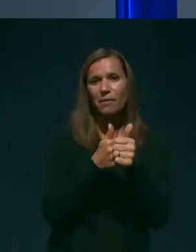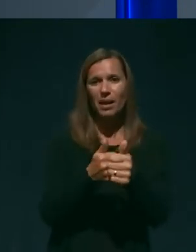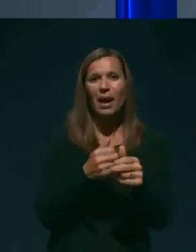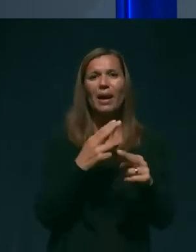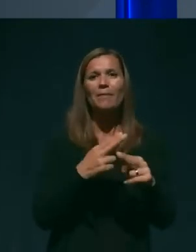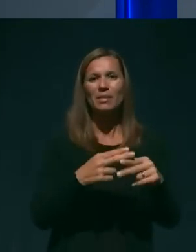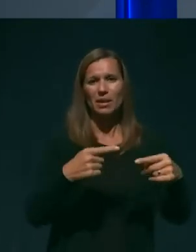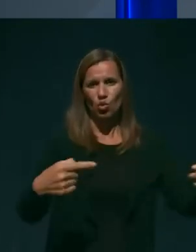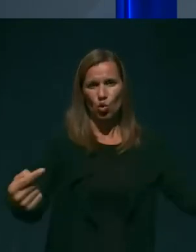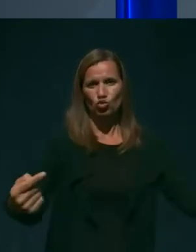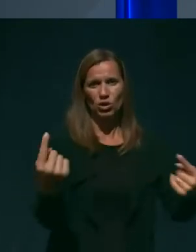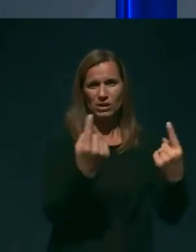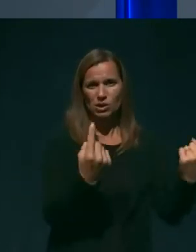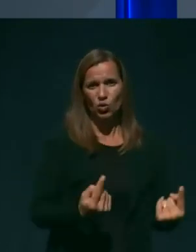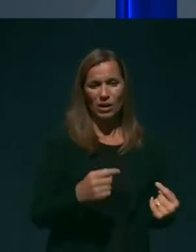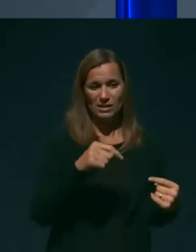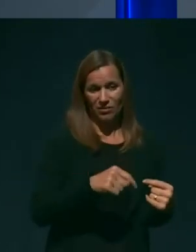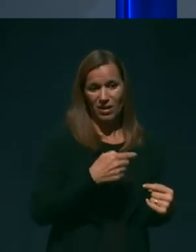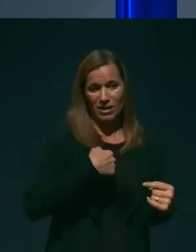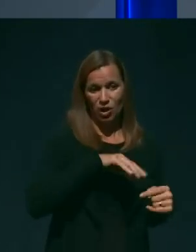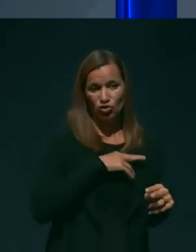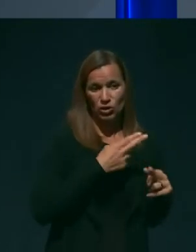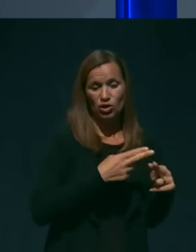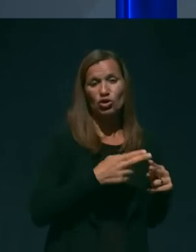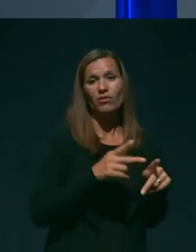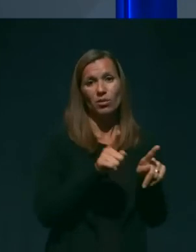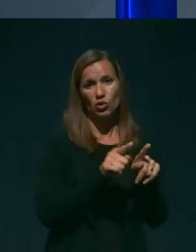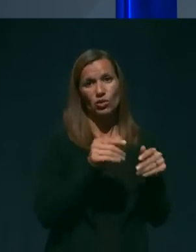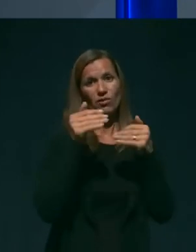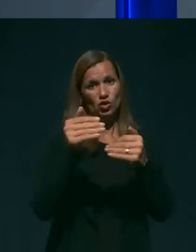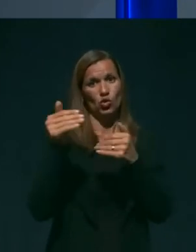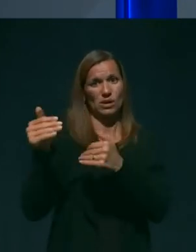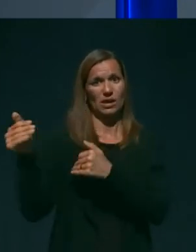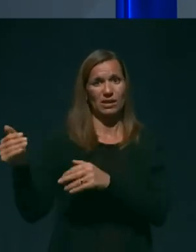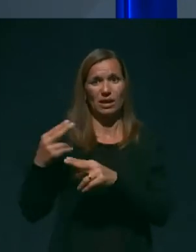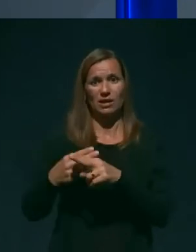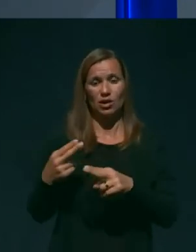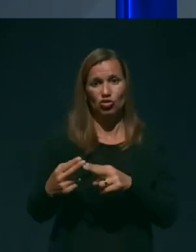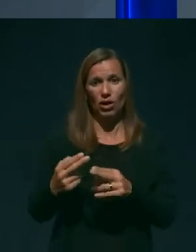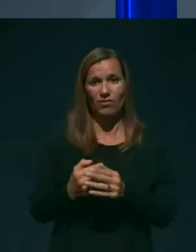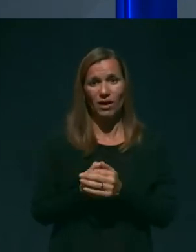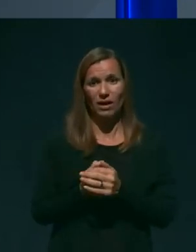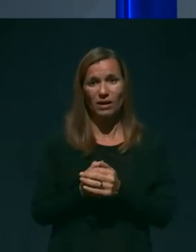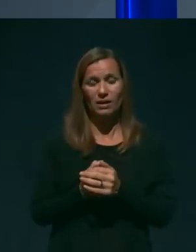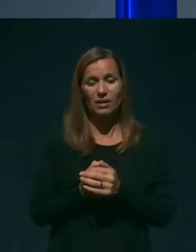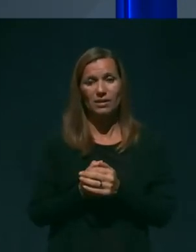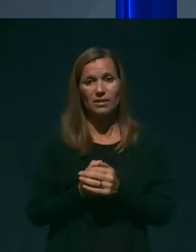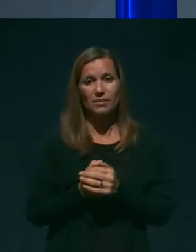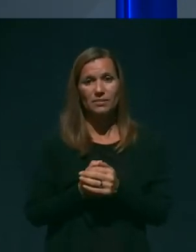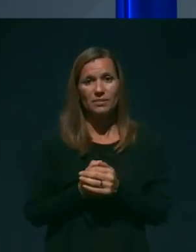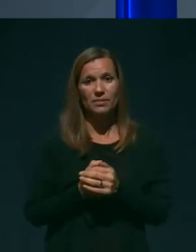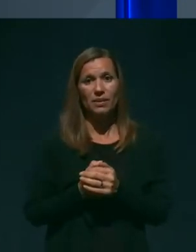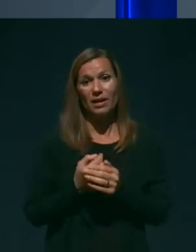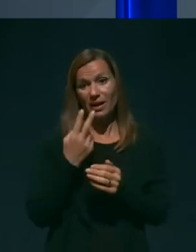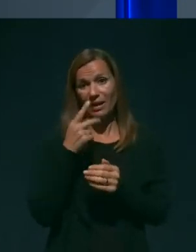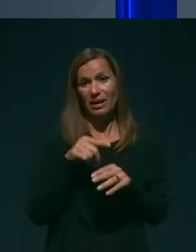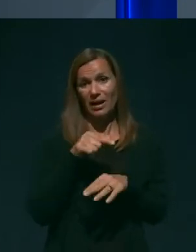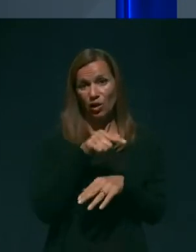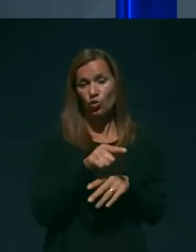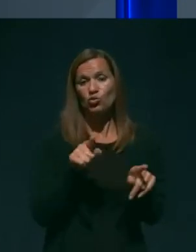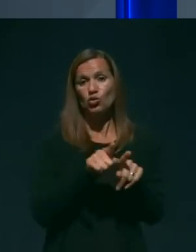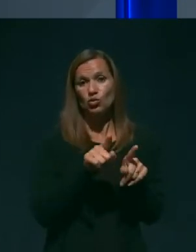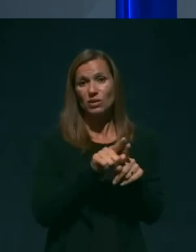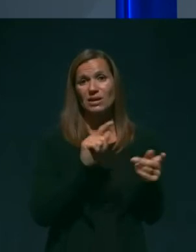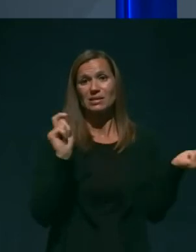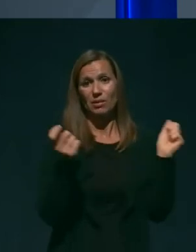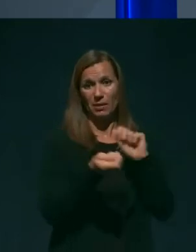naši državi in tudi v sosednih državah. In glede na to seveda so tudi spremembe odloka, seveda